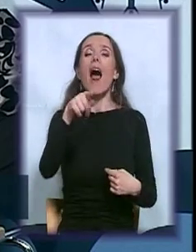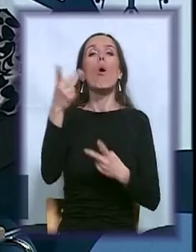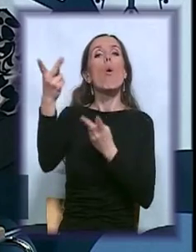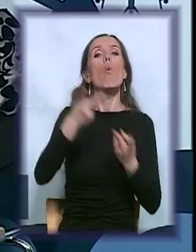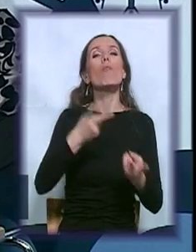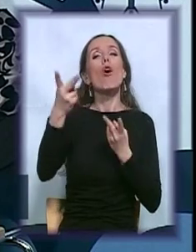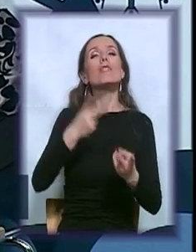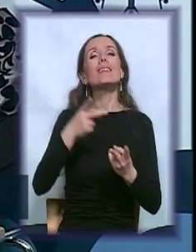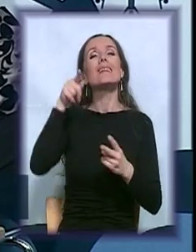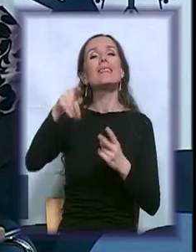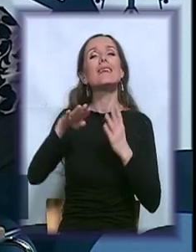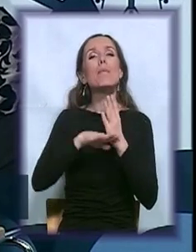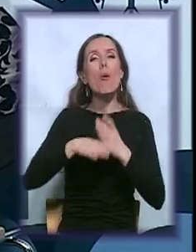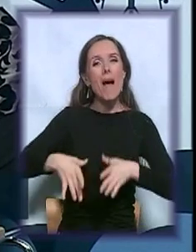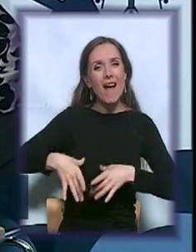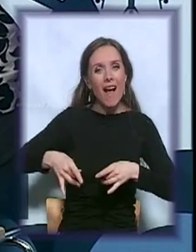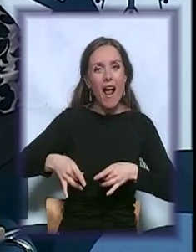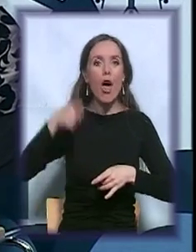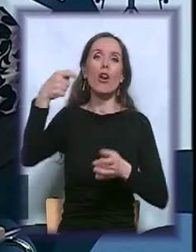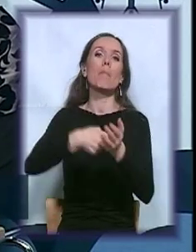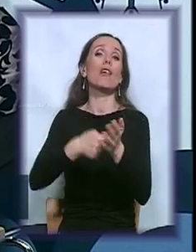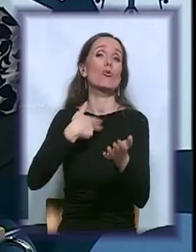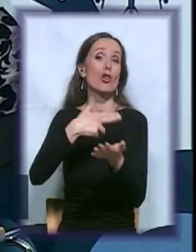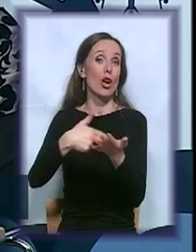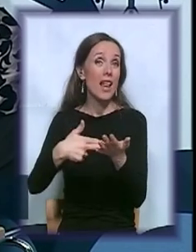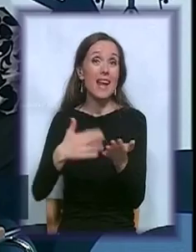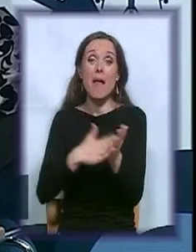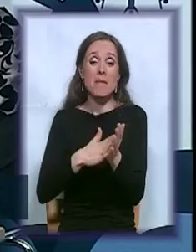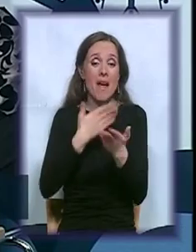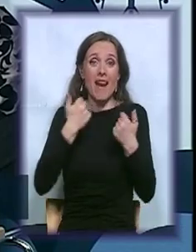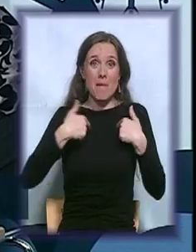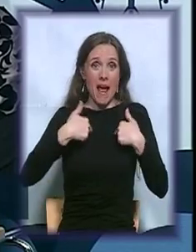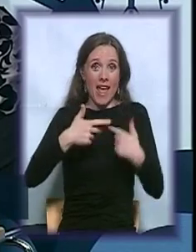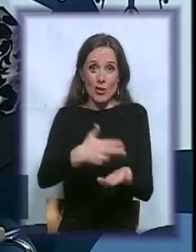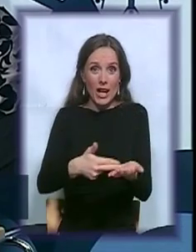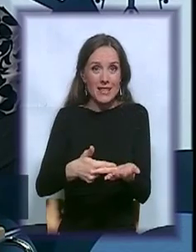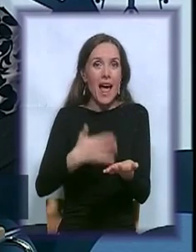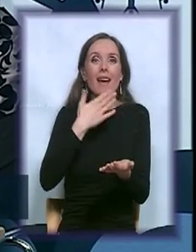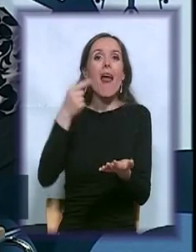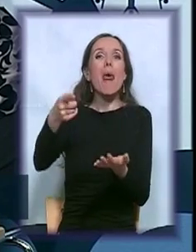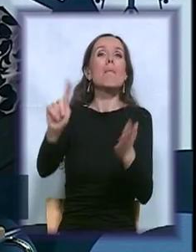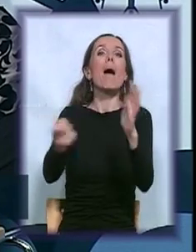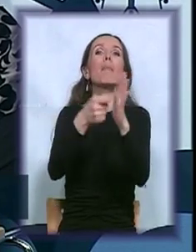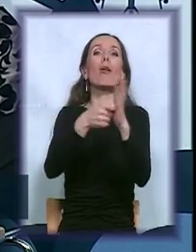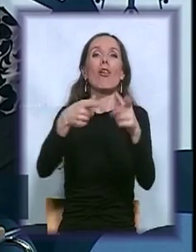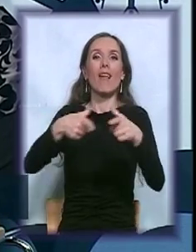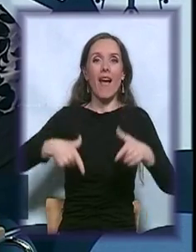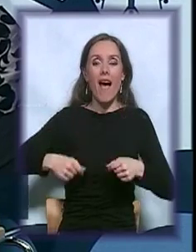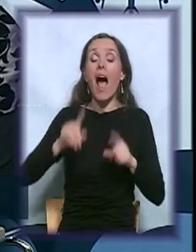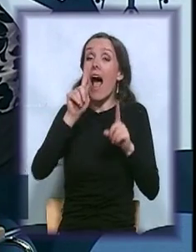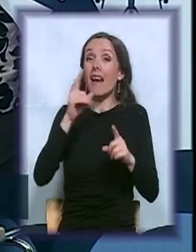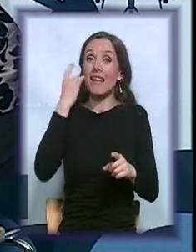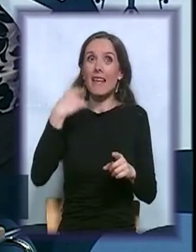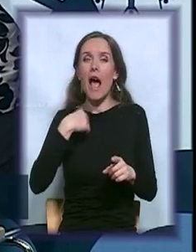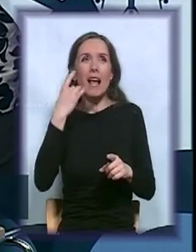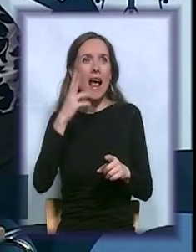plaćaju kancelariju. Jer u stvari da nema nas ne bi bilo ni njihovih proizvoda. Prosto ja kad imam neki problem, ja dobijem ideju. Ne